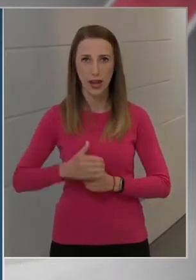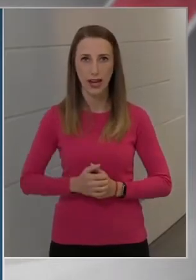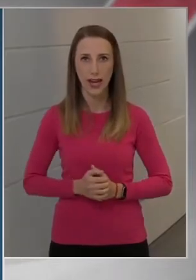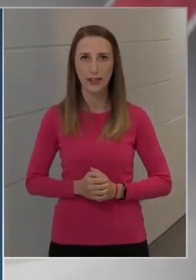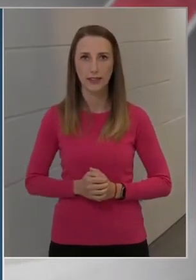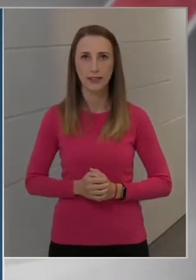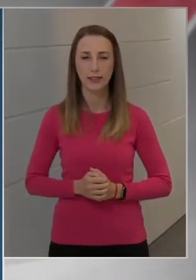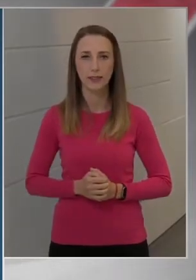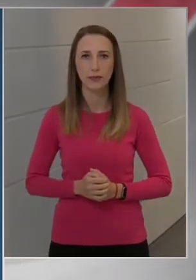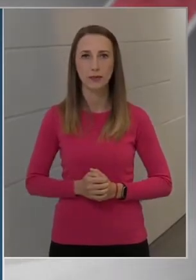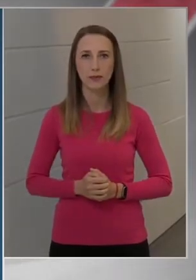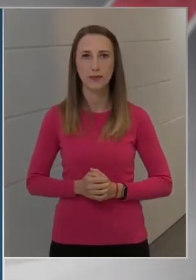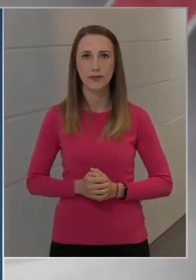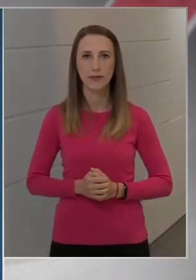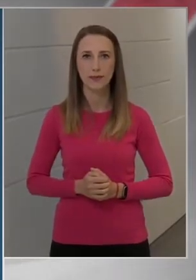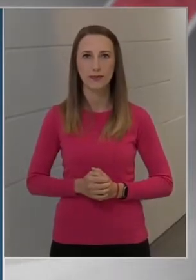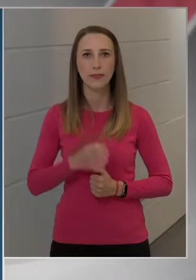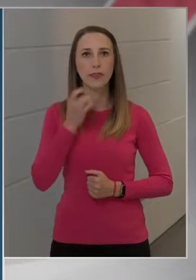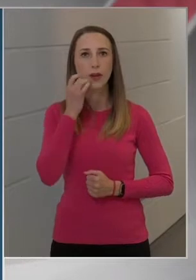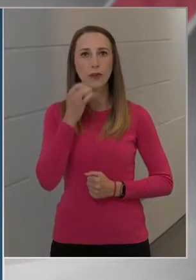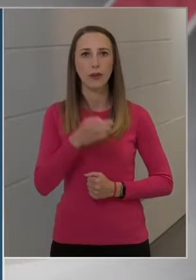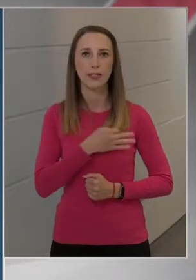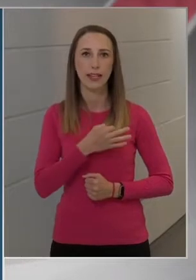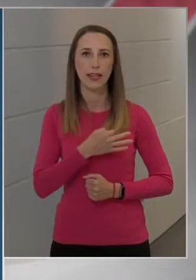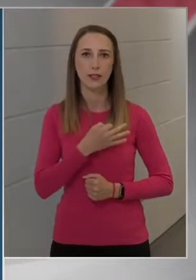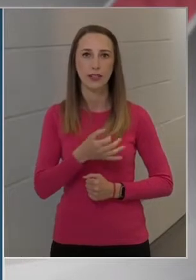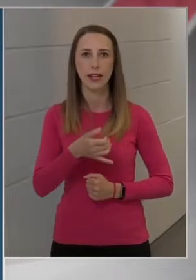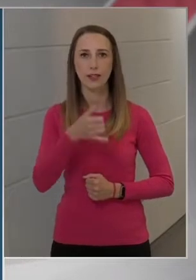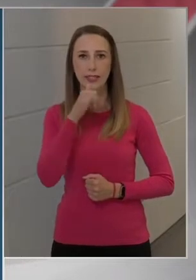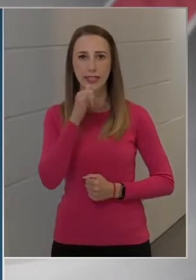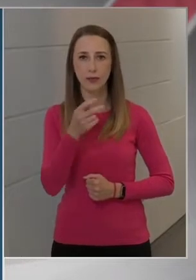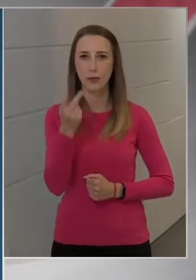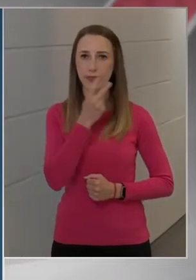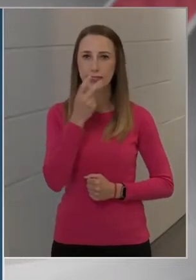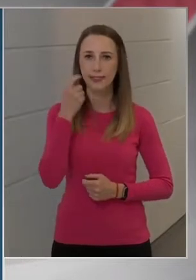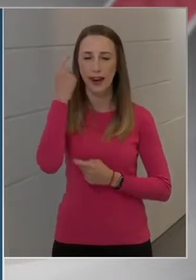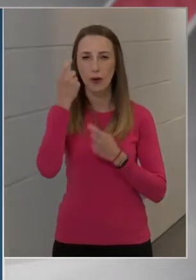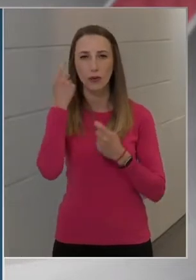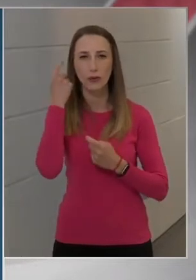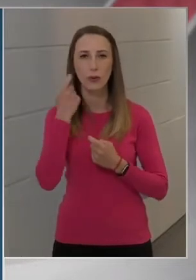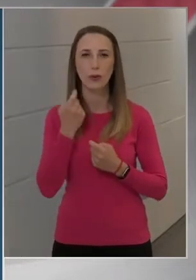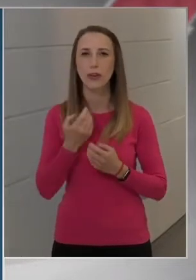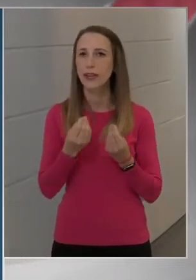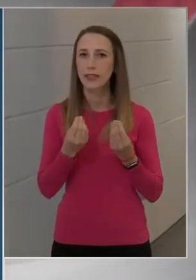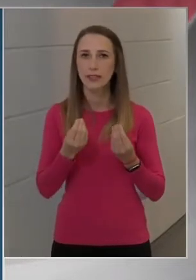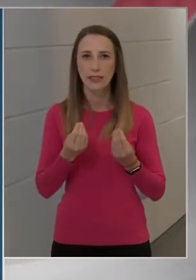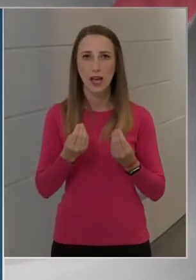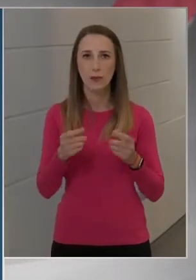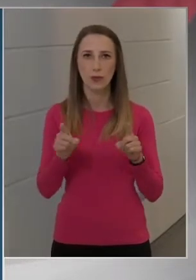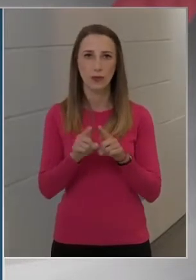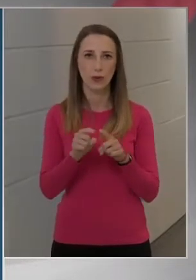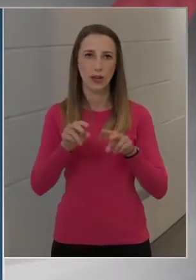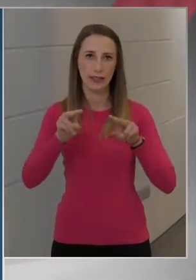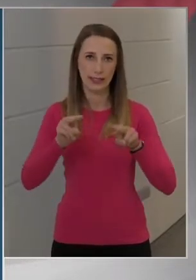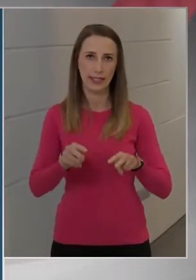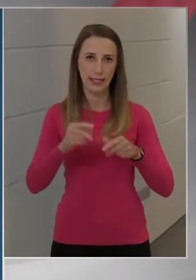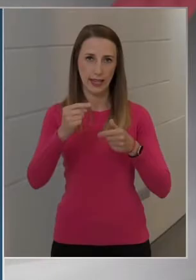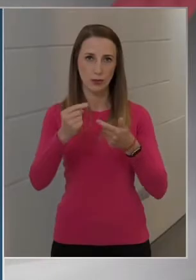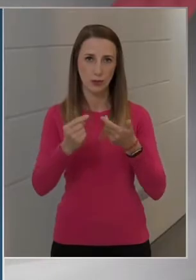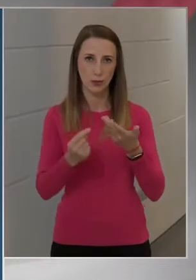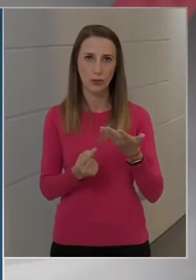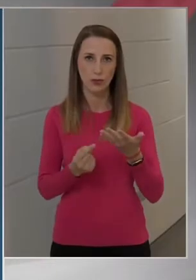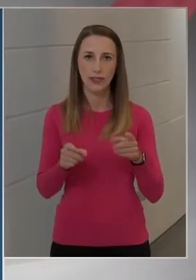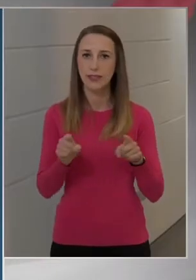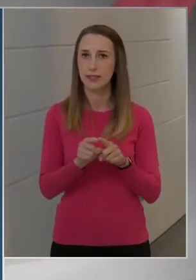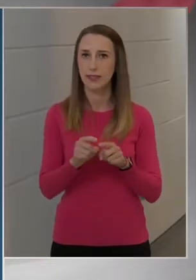Amikor az egészséges ivóvízre gondolunk, és számos olyan tényezőre, ami